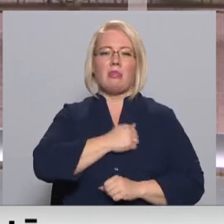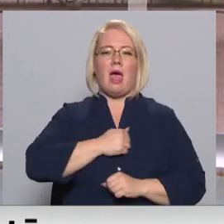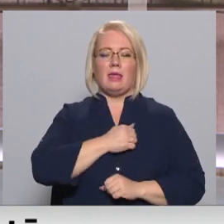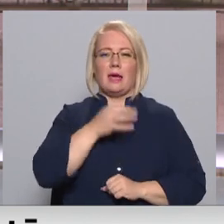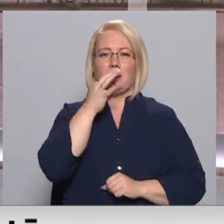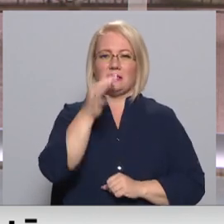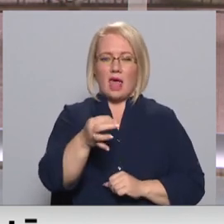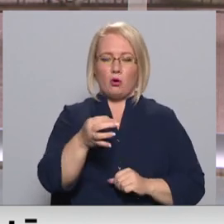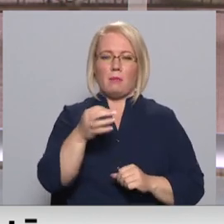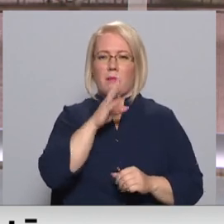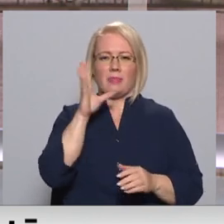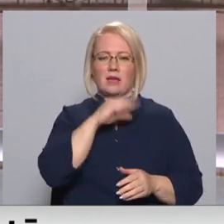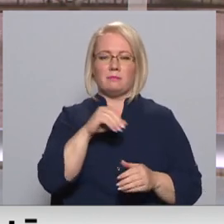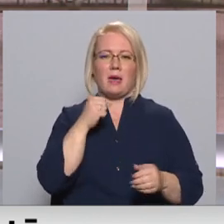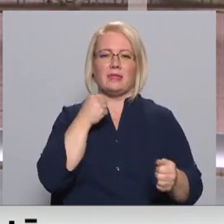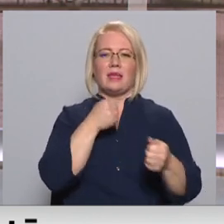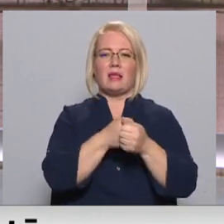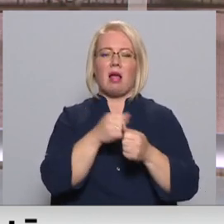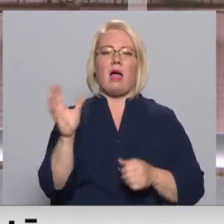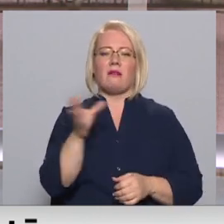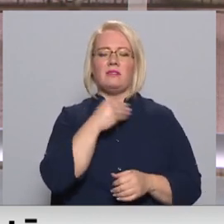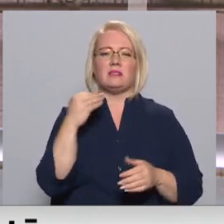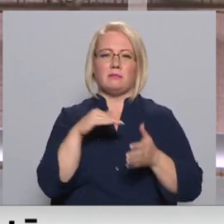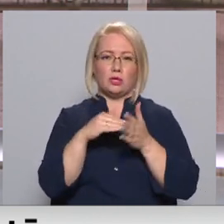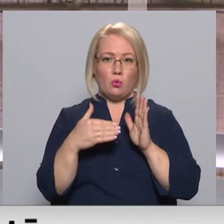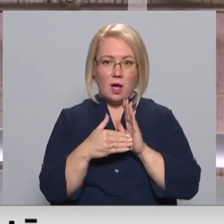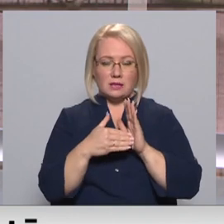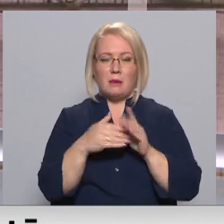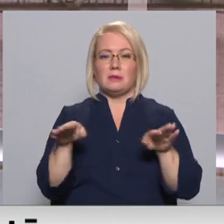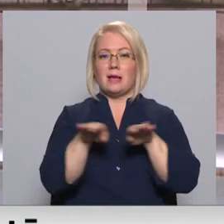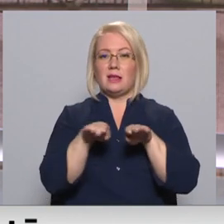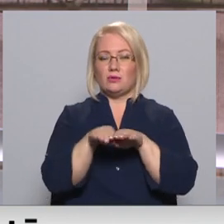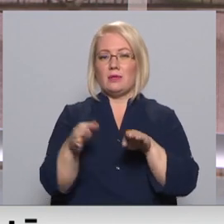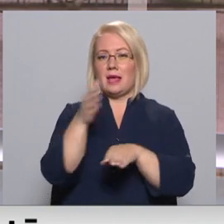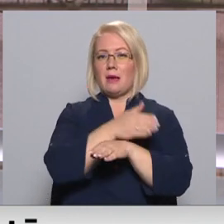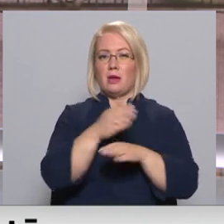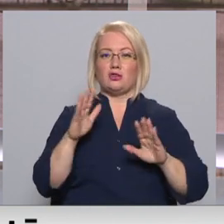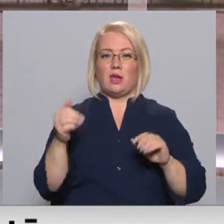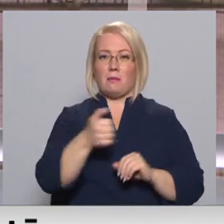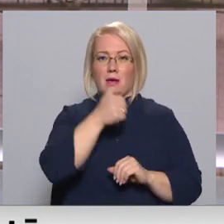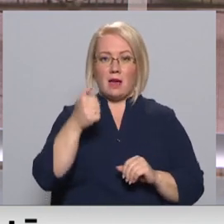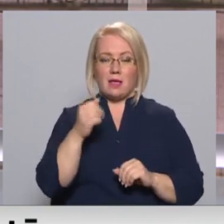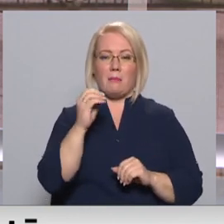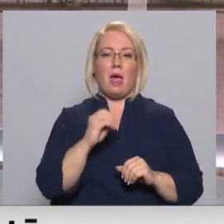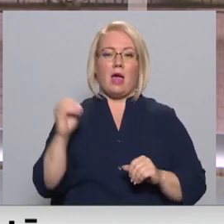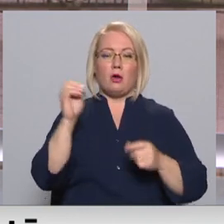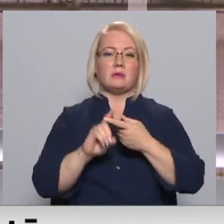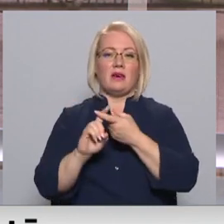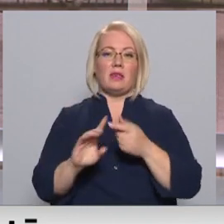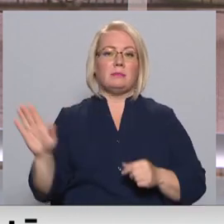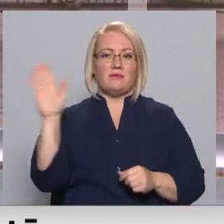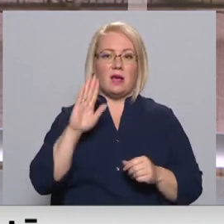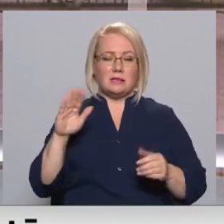nespēj tik galā ar visām naidarunas situācijām. Salīdzinājumā ar iepriekšējiem gadiem lielā daļā Eiropas Savienības valstu